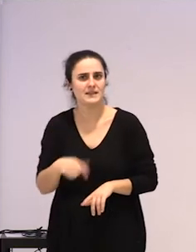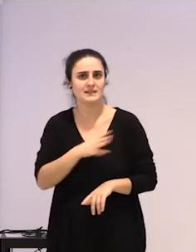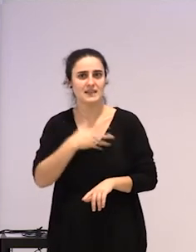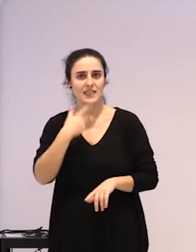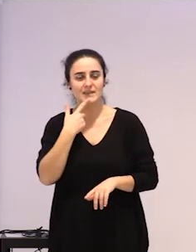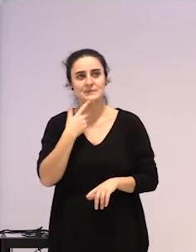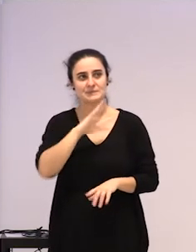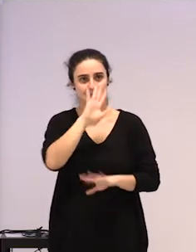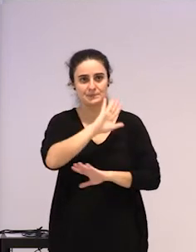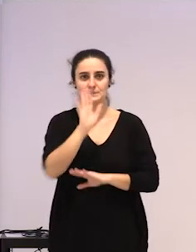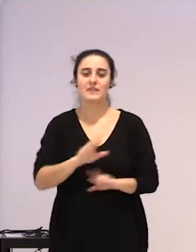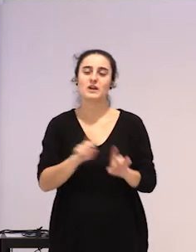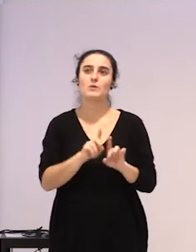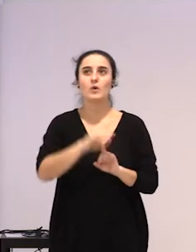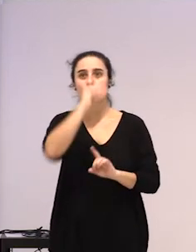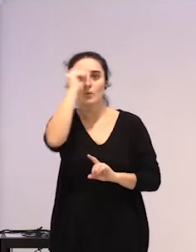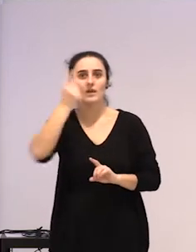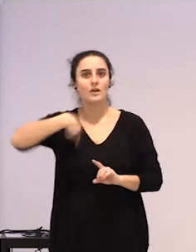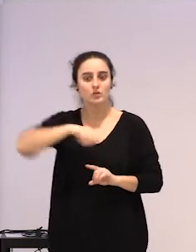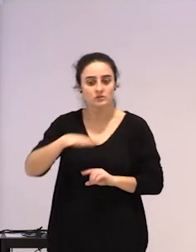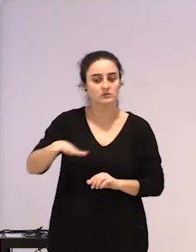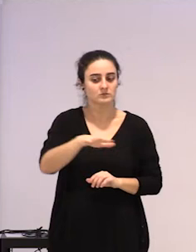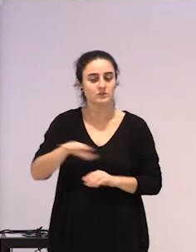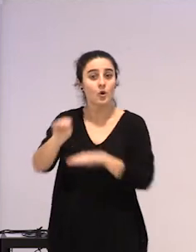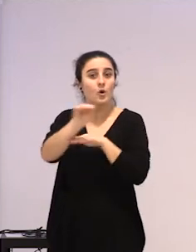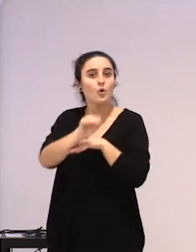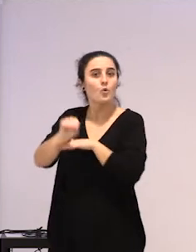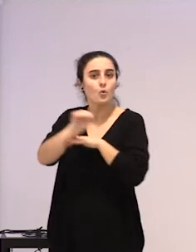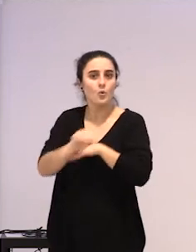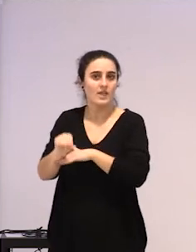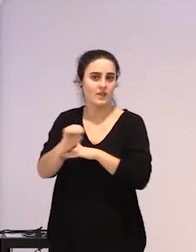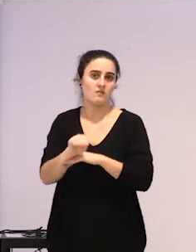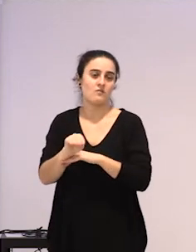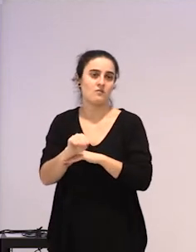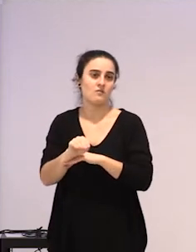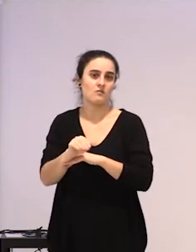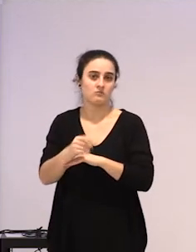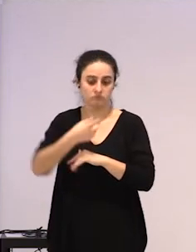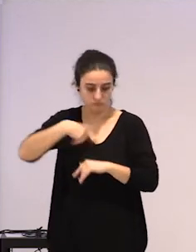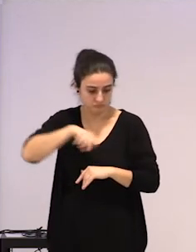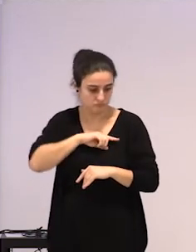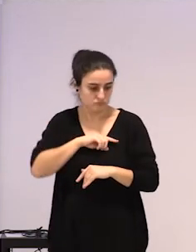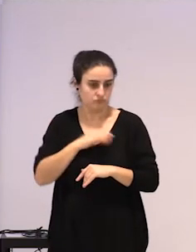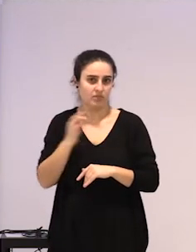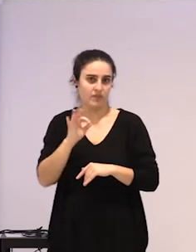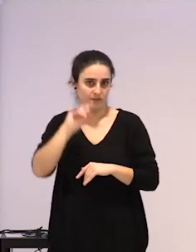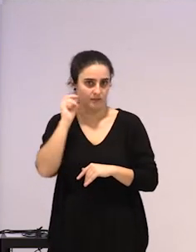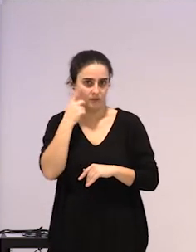hartzen, zaintza ere moan gauden, zaintzaia gauren guzti, guzti, guztiok,